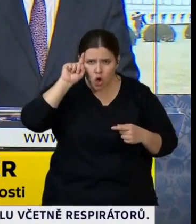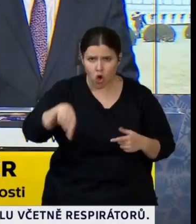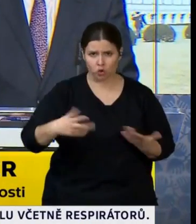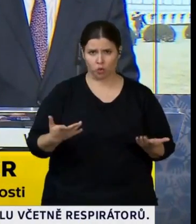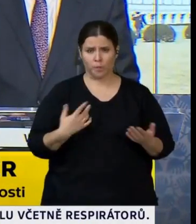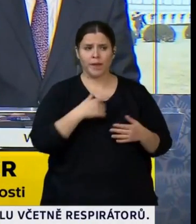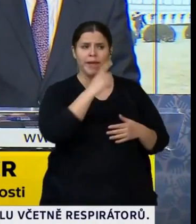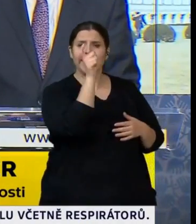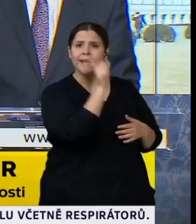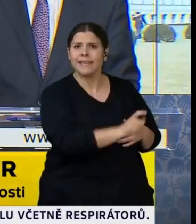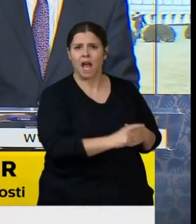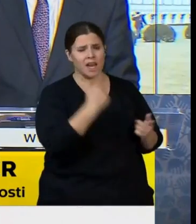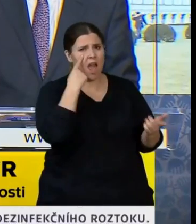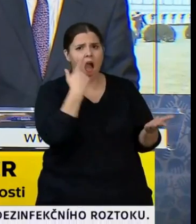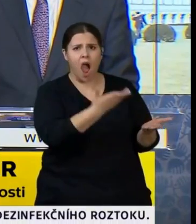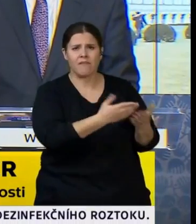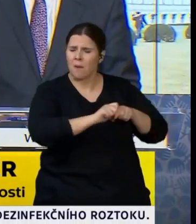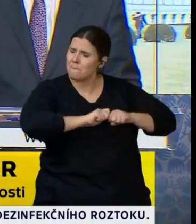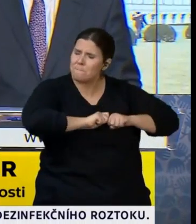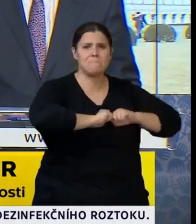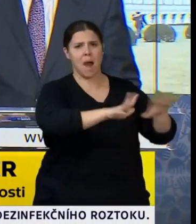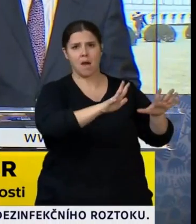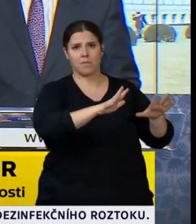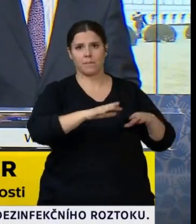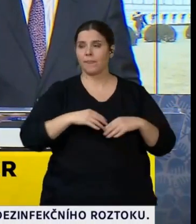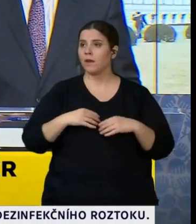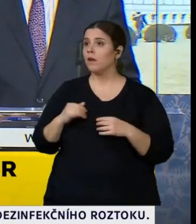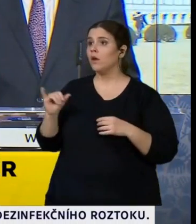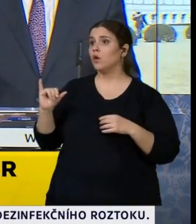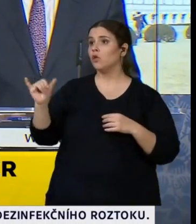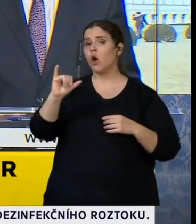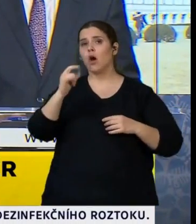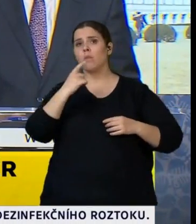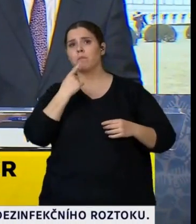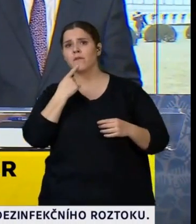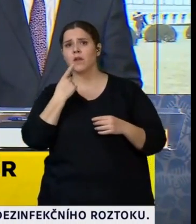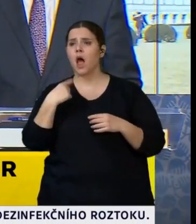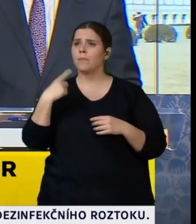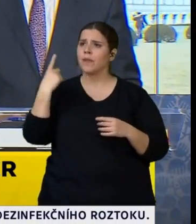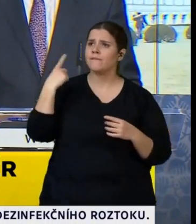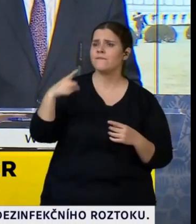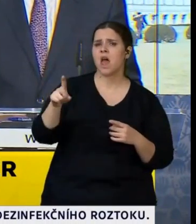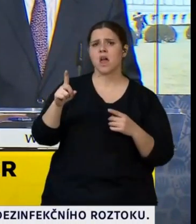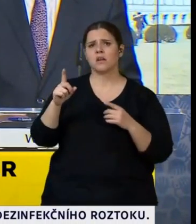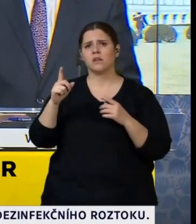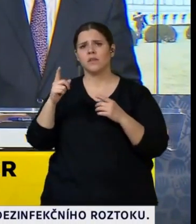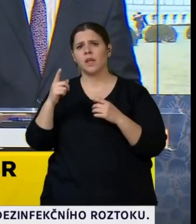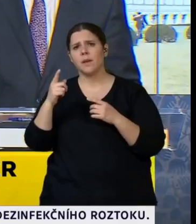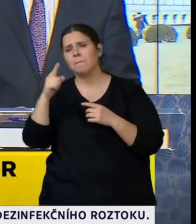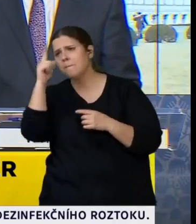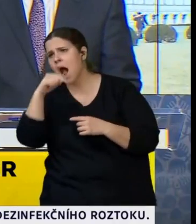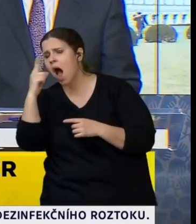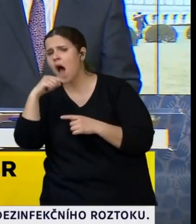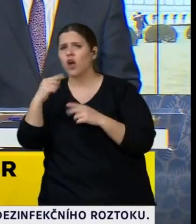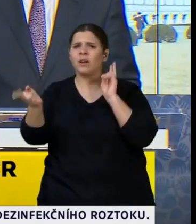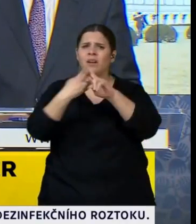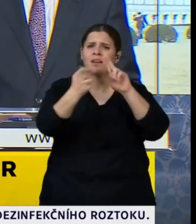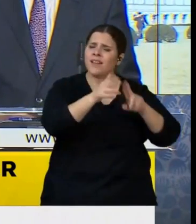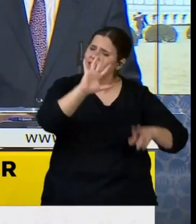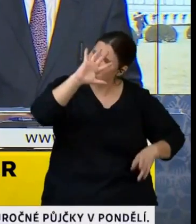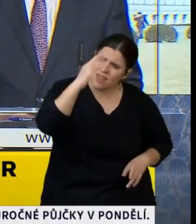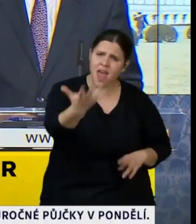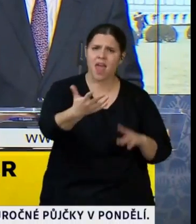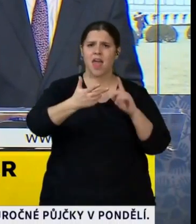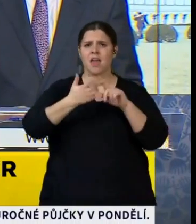se stalo v Itálii. A jestli všichni budou poslouchat to, co jsme dneska odlasovali, tak máme obrovskou šanci, že to nestane. Pokud lidi nebudou